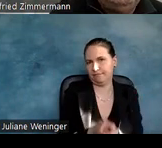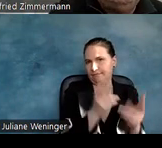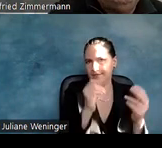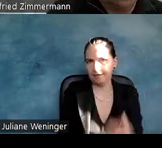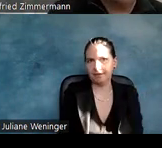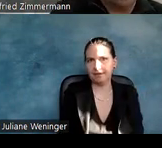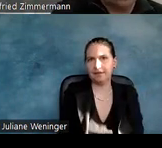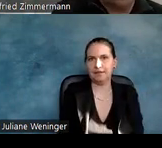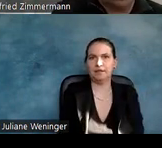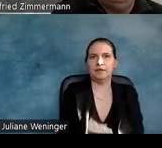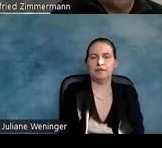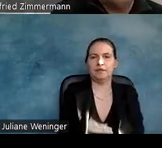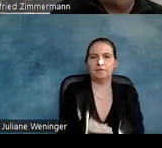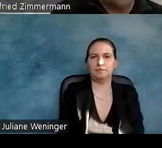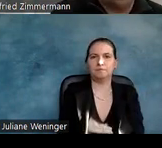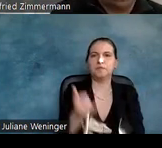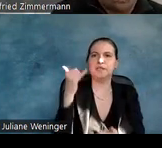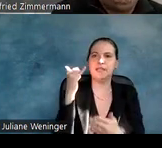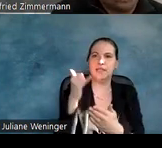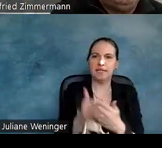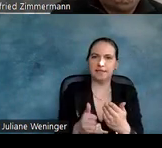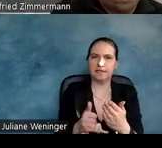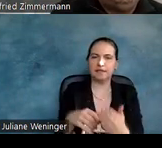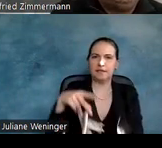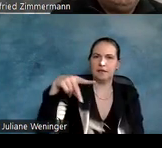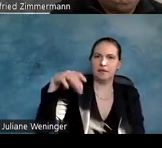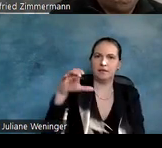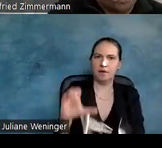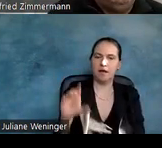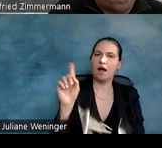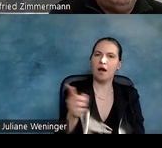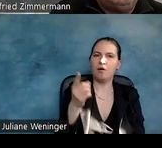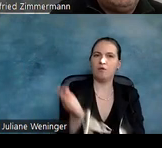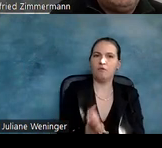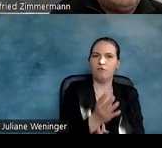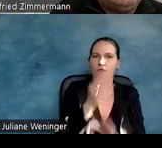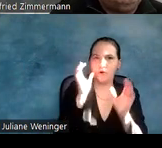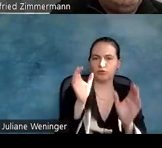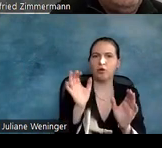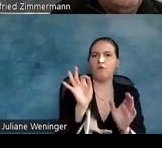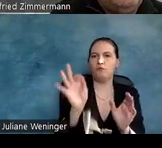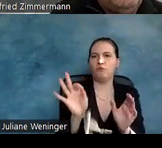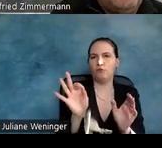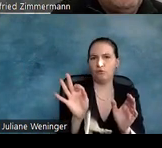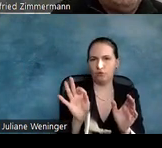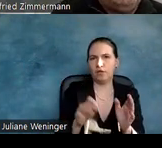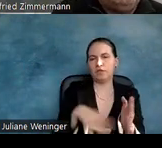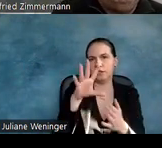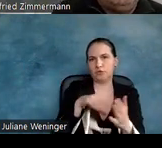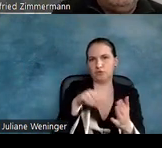Und zuletzt bietet das Pack eine Vorschau für Screenreader einer